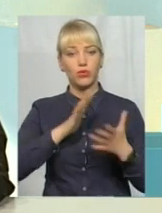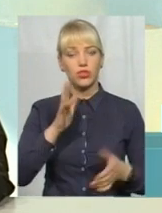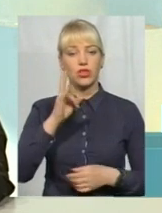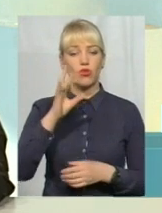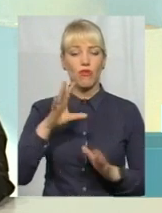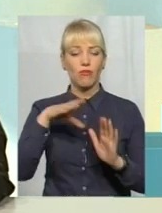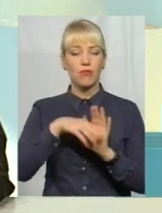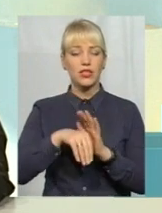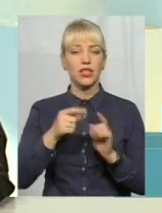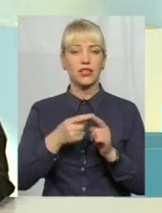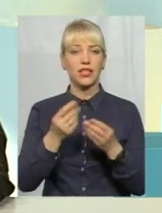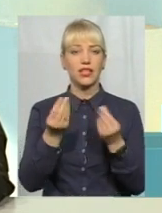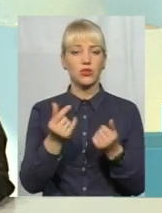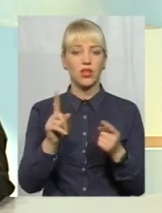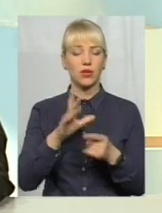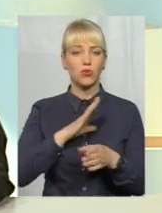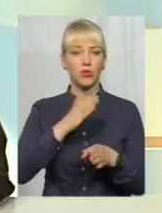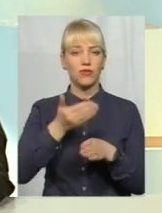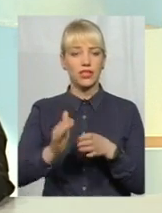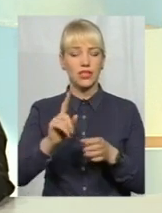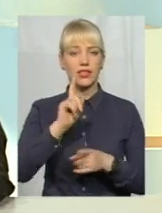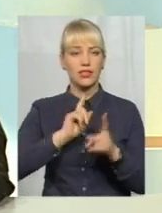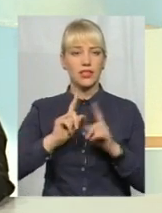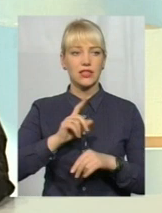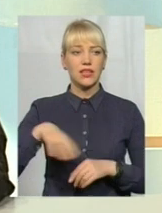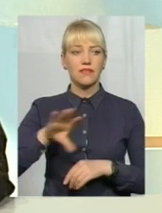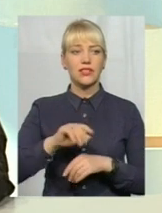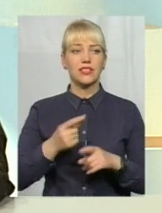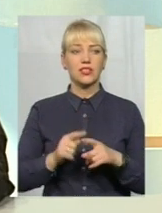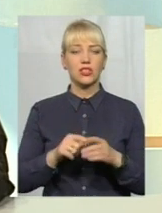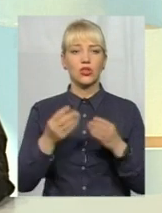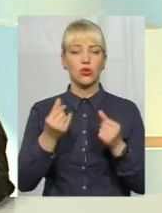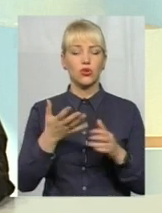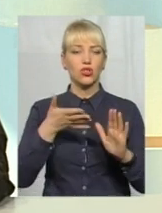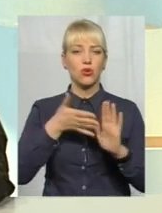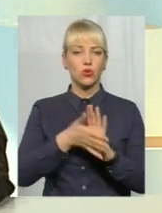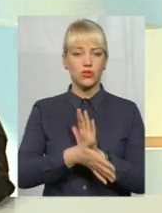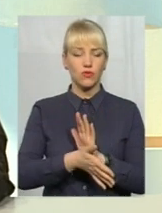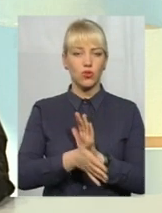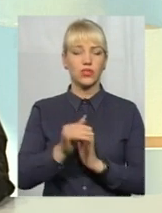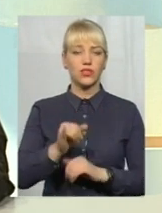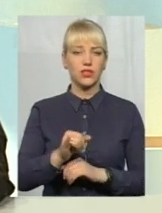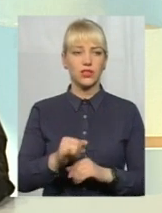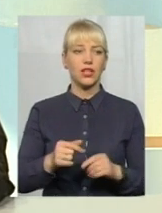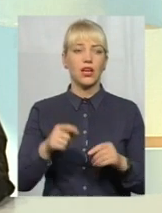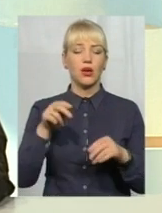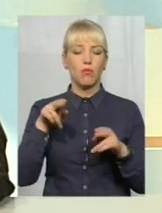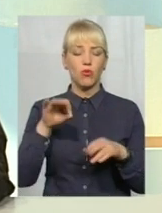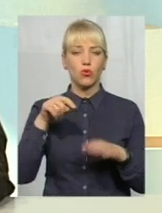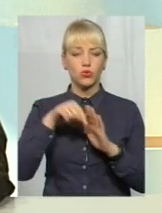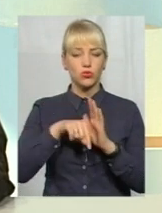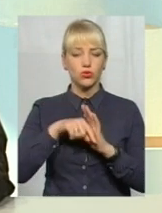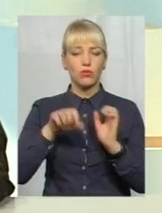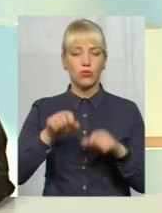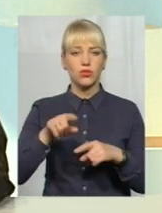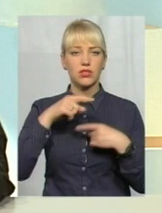межах тих ресурсів, які були виділені сесією, всі ті гроші освоєні. І, по суті, можемо сказати, що